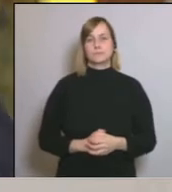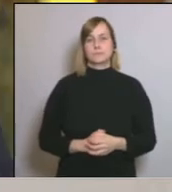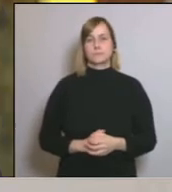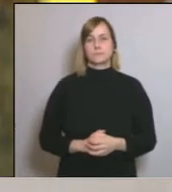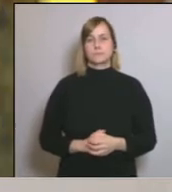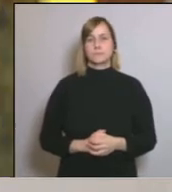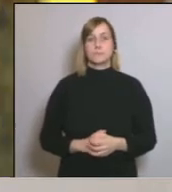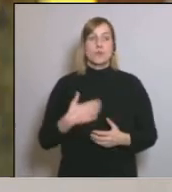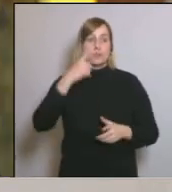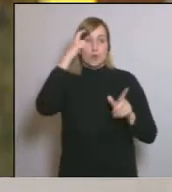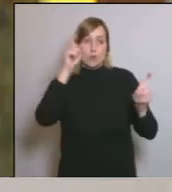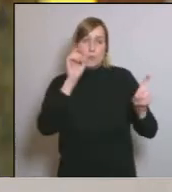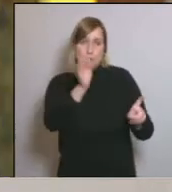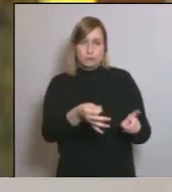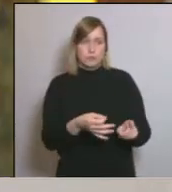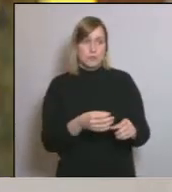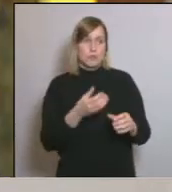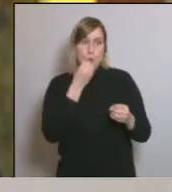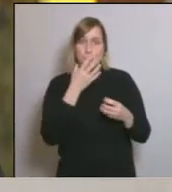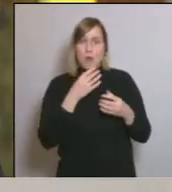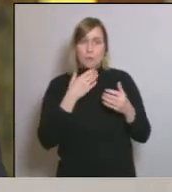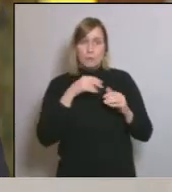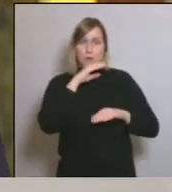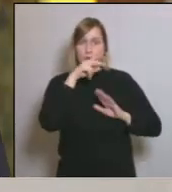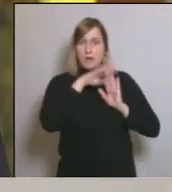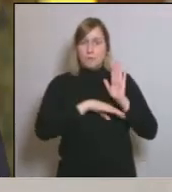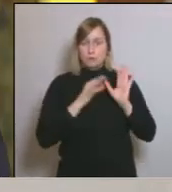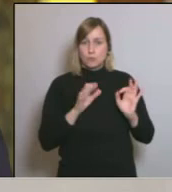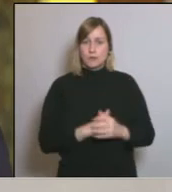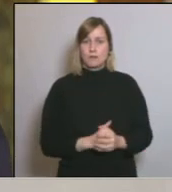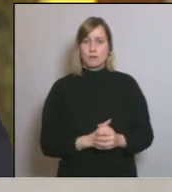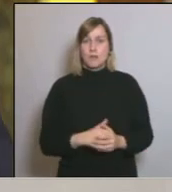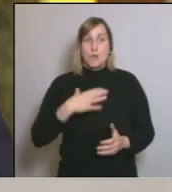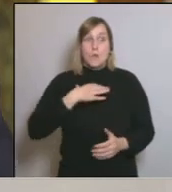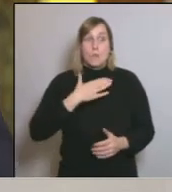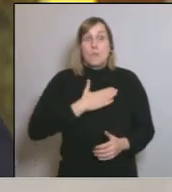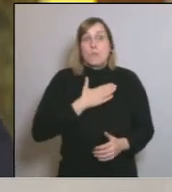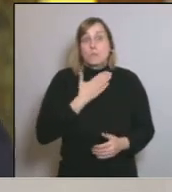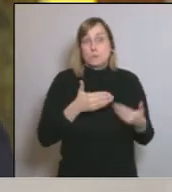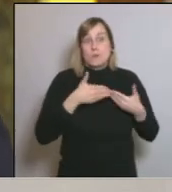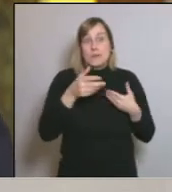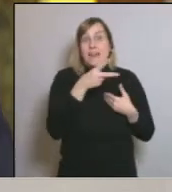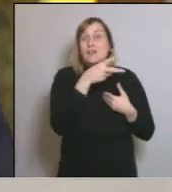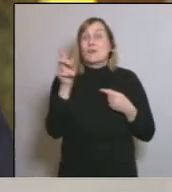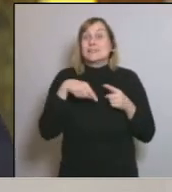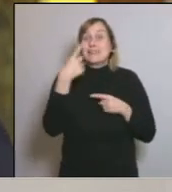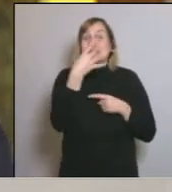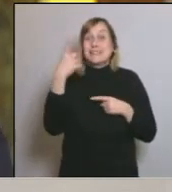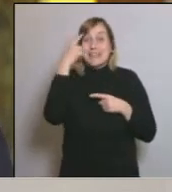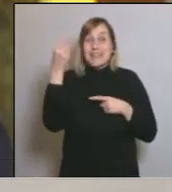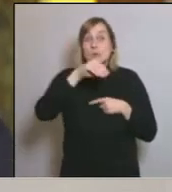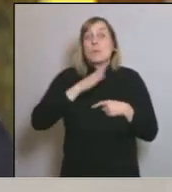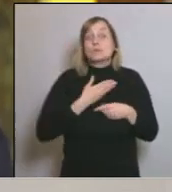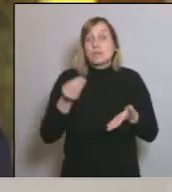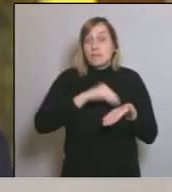jo ens recomano que sí és una bona mesura i probablement potser d'aquí quan tornin a passar aquells 15 dies potser ho hagin de tornar a fer